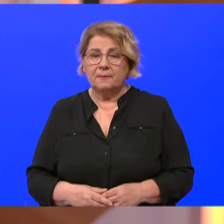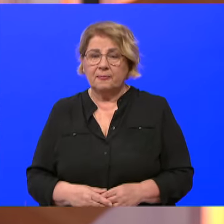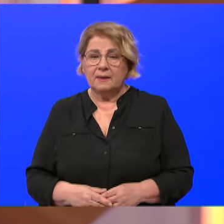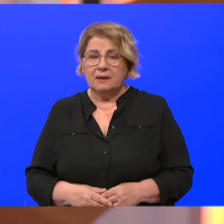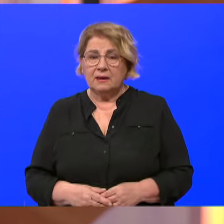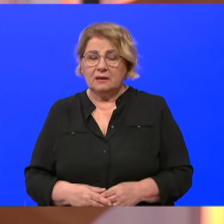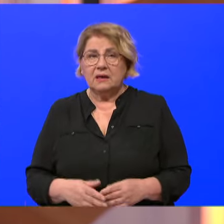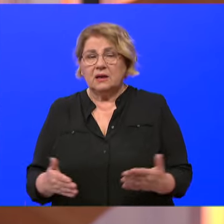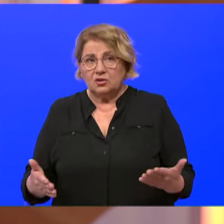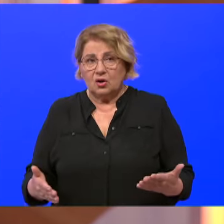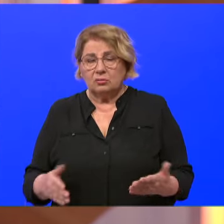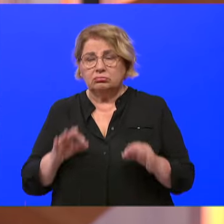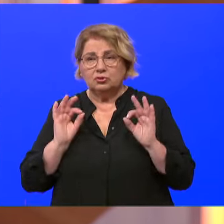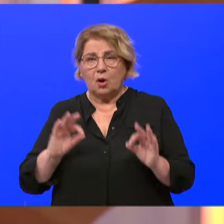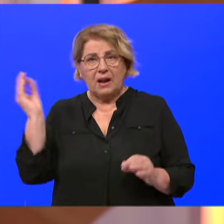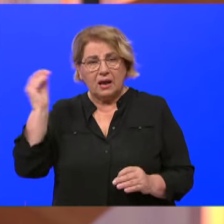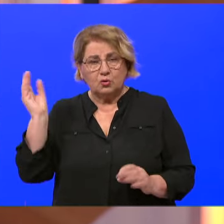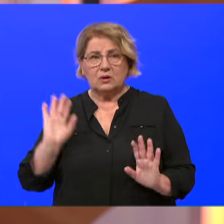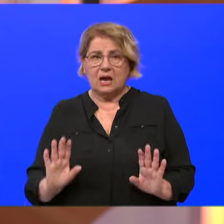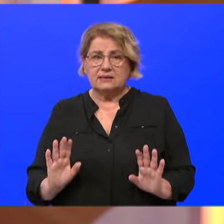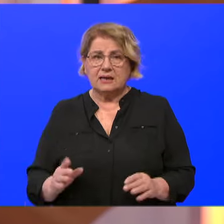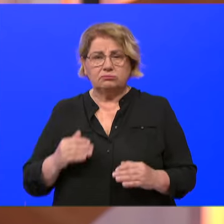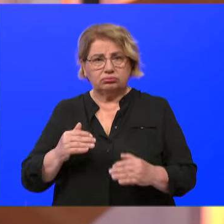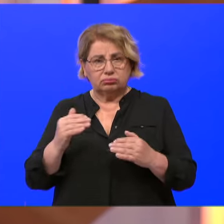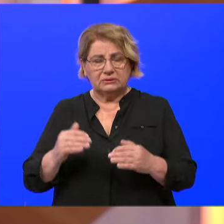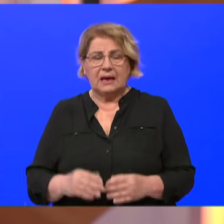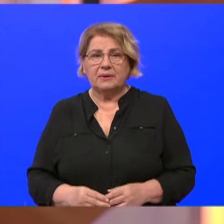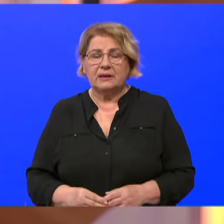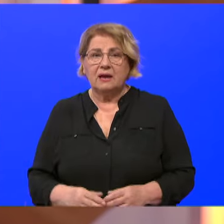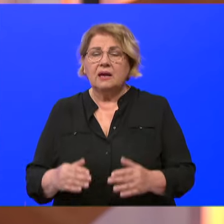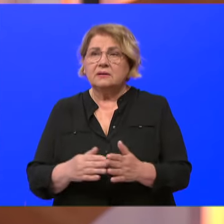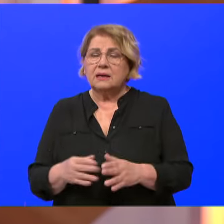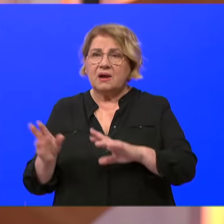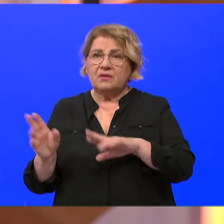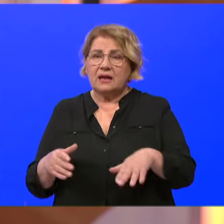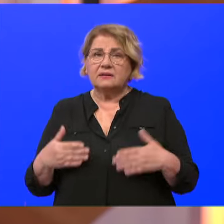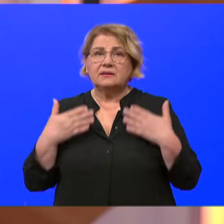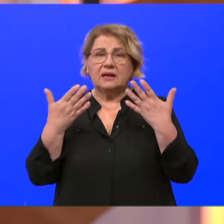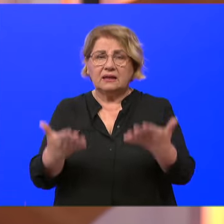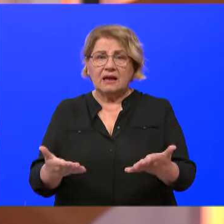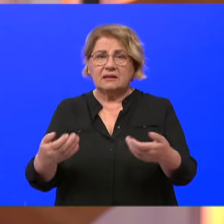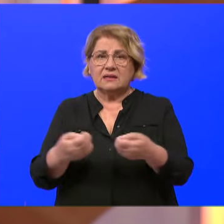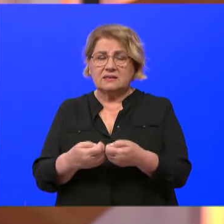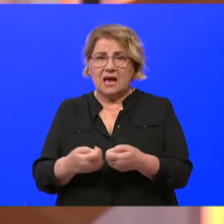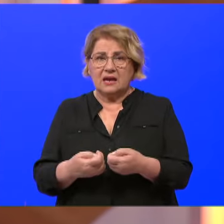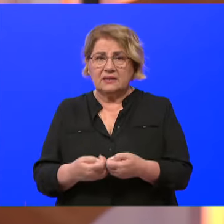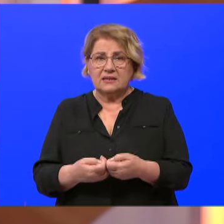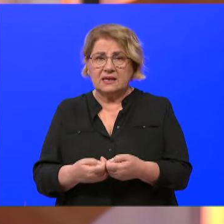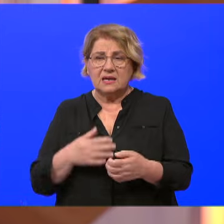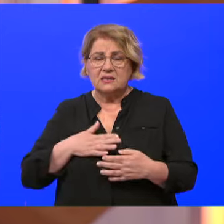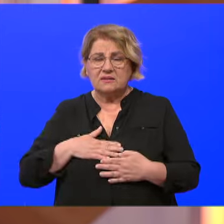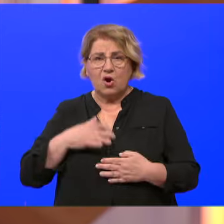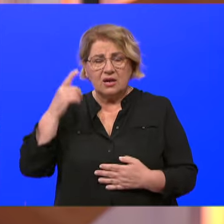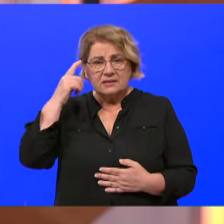napredna edukacija. Znači vratiti i pružiti zajednici svoje